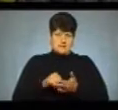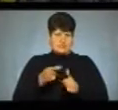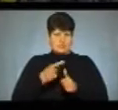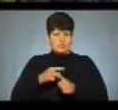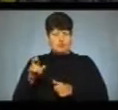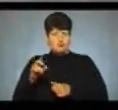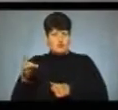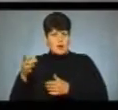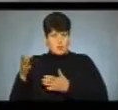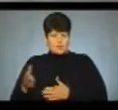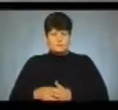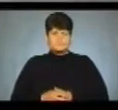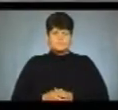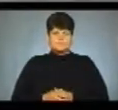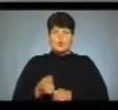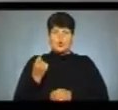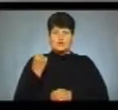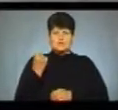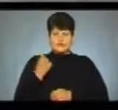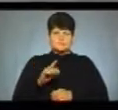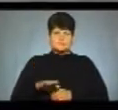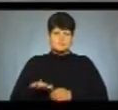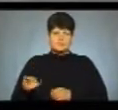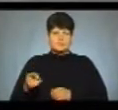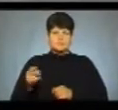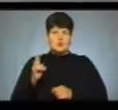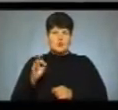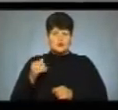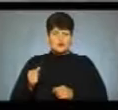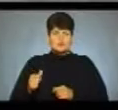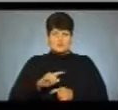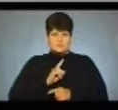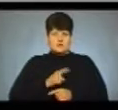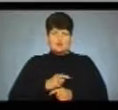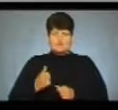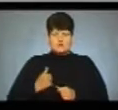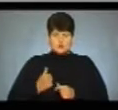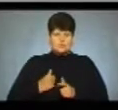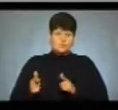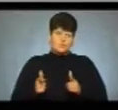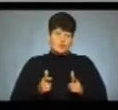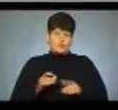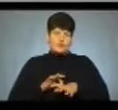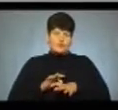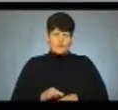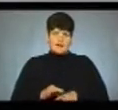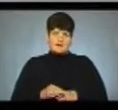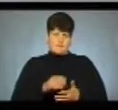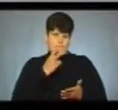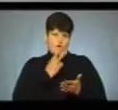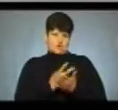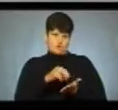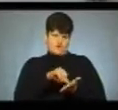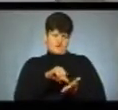Бучацького району. 11 курсантів Тернопільського коледжу з посиленою військовою та фізичною підготовкою провели показовий виступ.